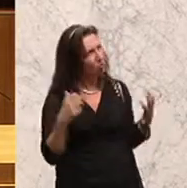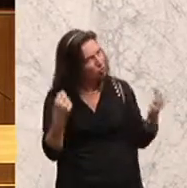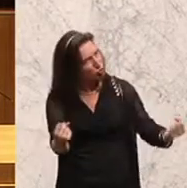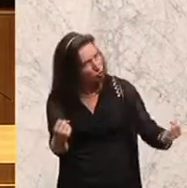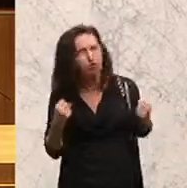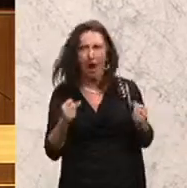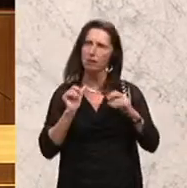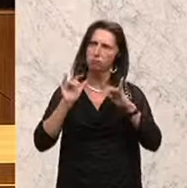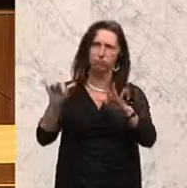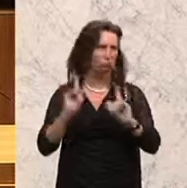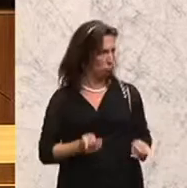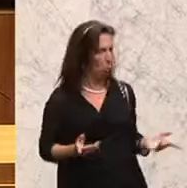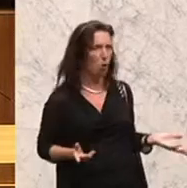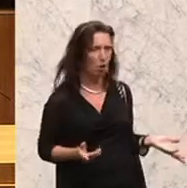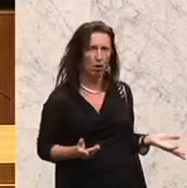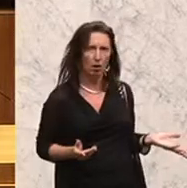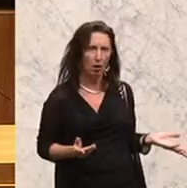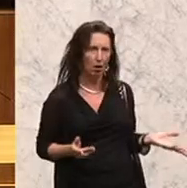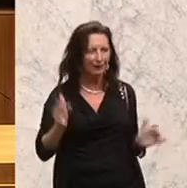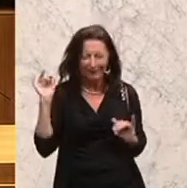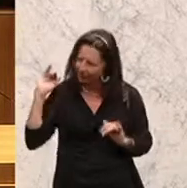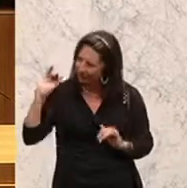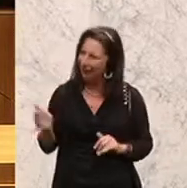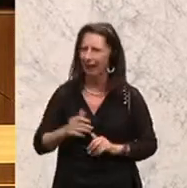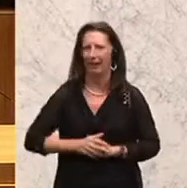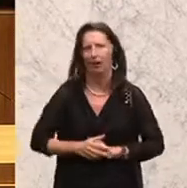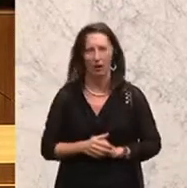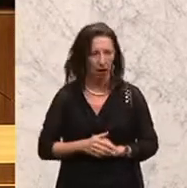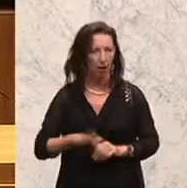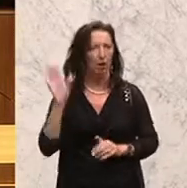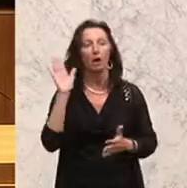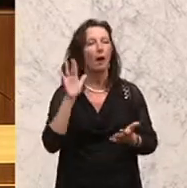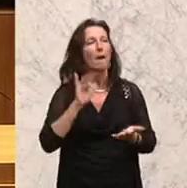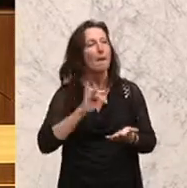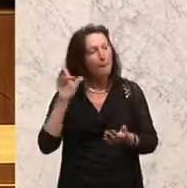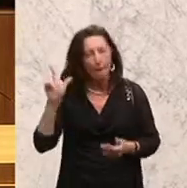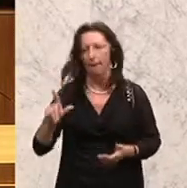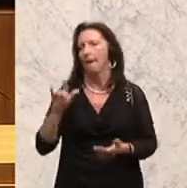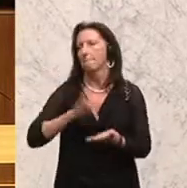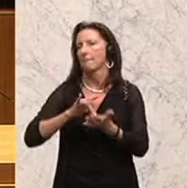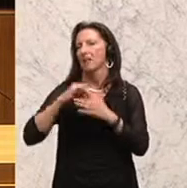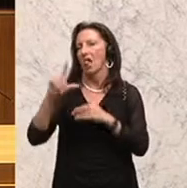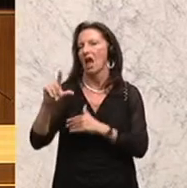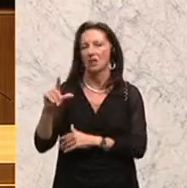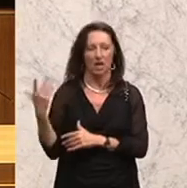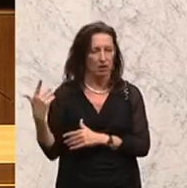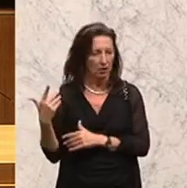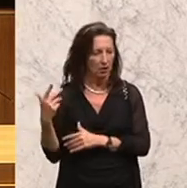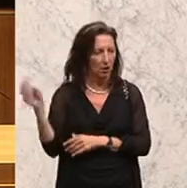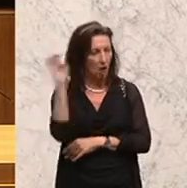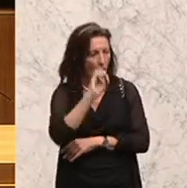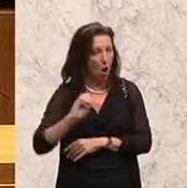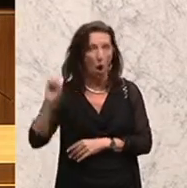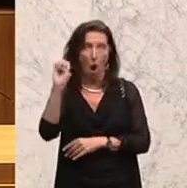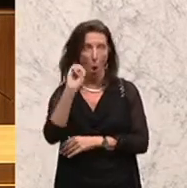Voriges Jahr haben wir zu dem Thema gesagt, dass wir, oh ja, wir haben, Reinhard Mitterlena, wir haben im Europawahlkampf als einzige